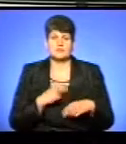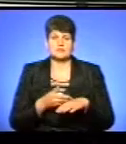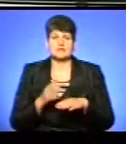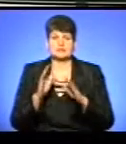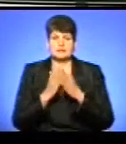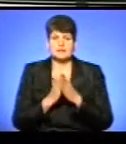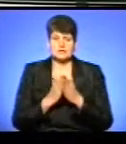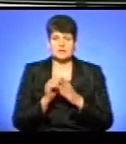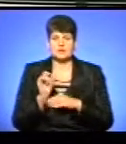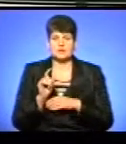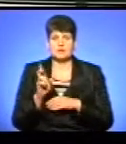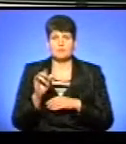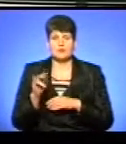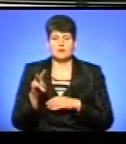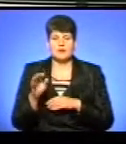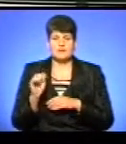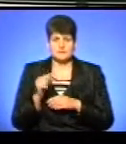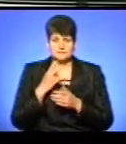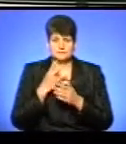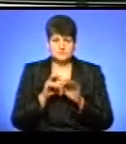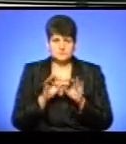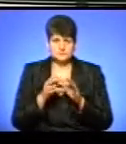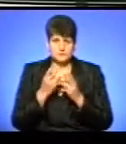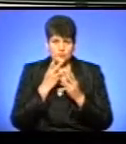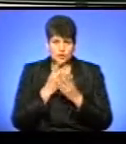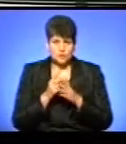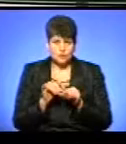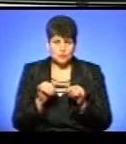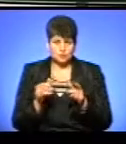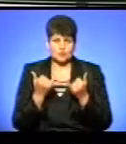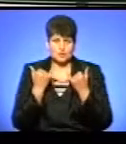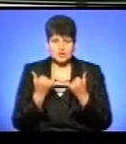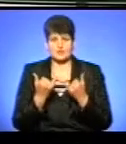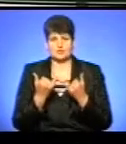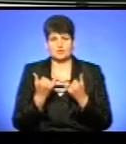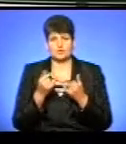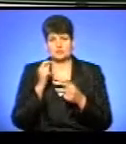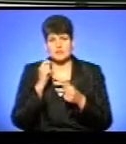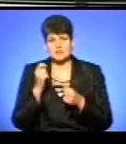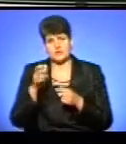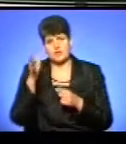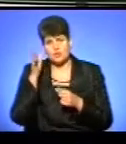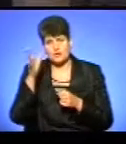«Золота булава», поділився поглядами щодо розвитку сучасної української історичної науки та освіти.